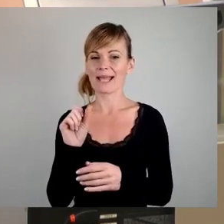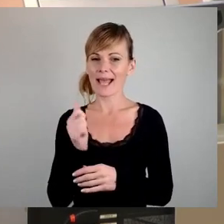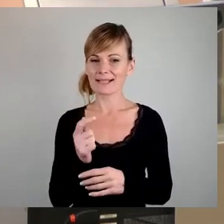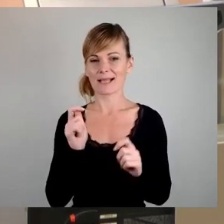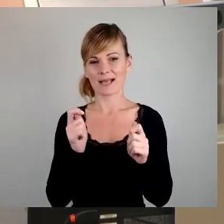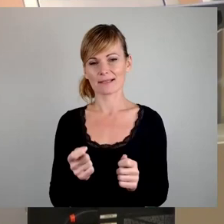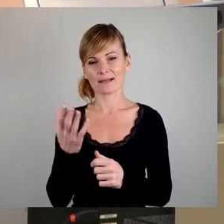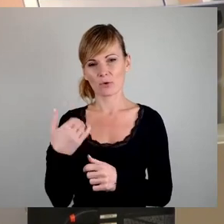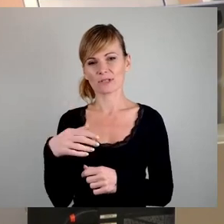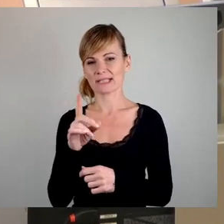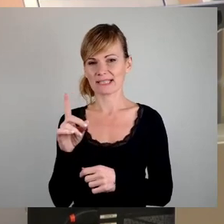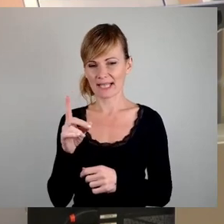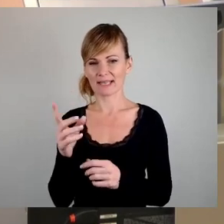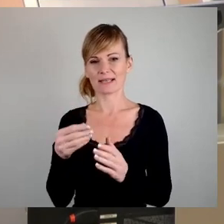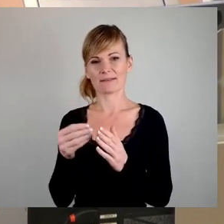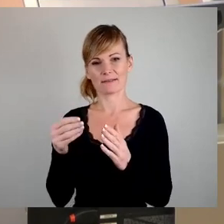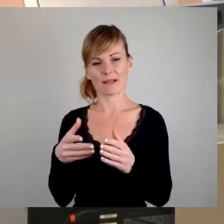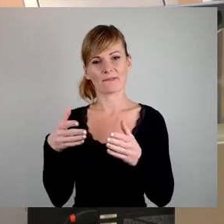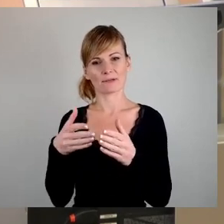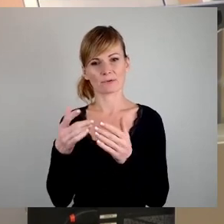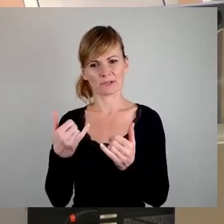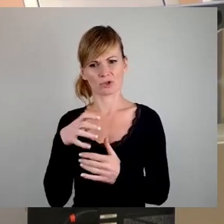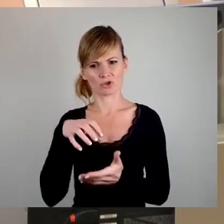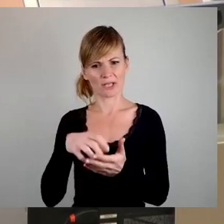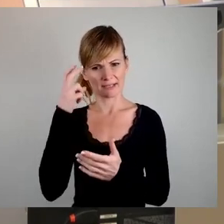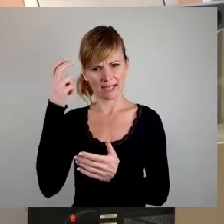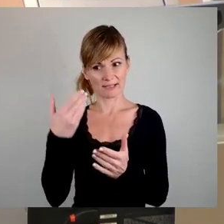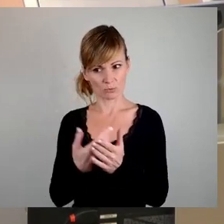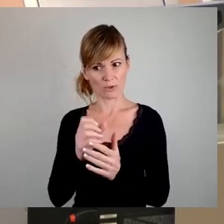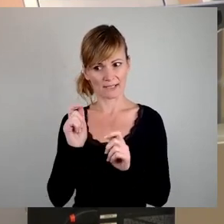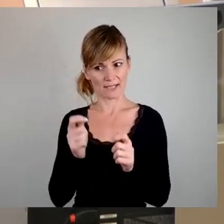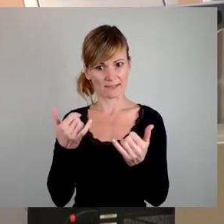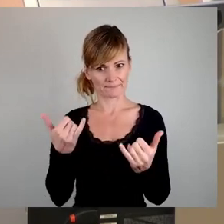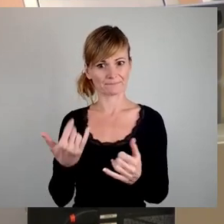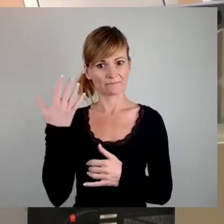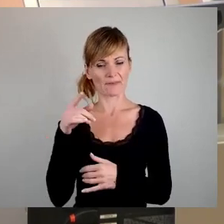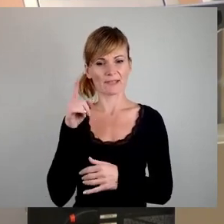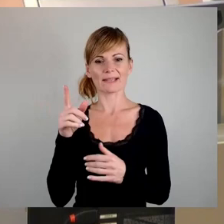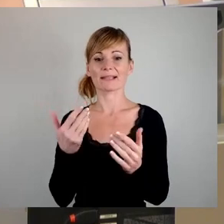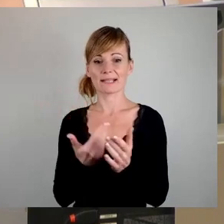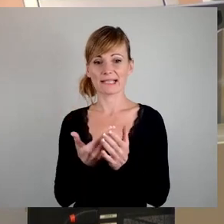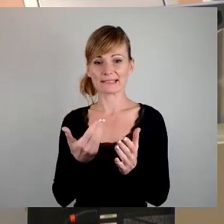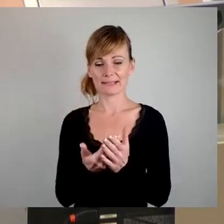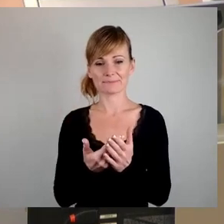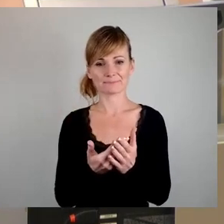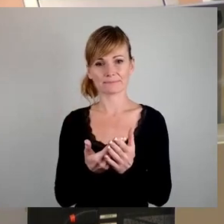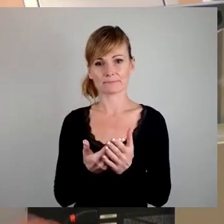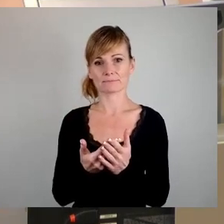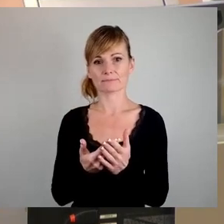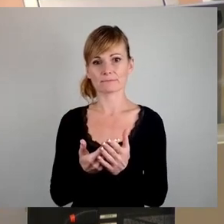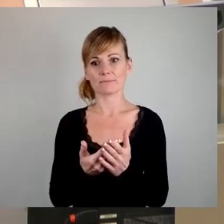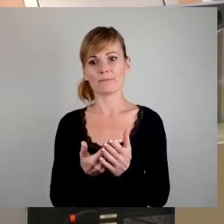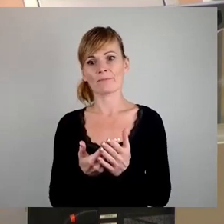hier in diesem Stadtrat war. Und von daher ist es klar, dass, wie es der